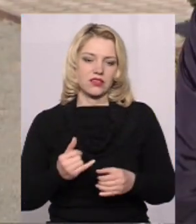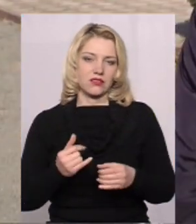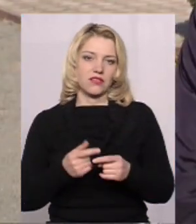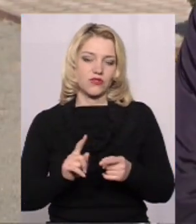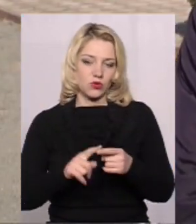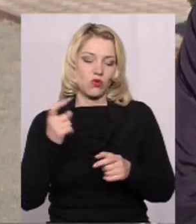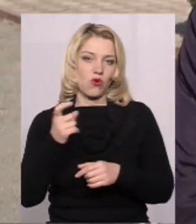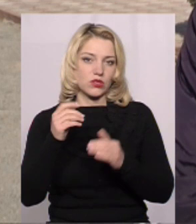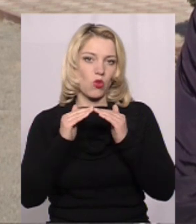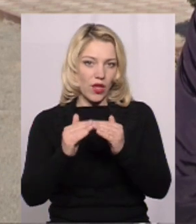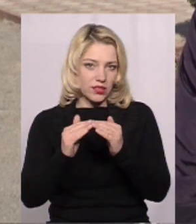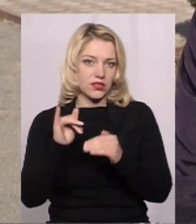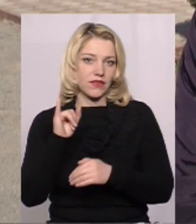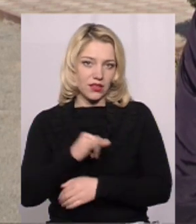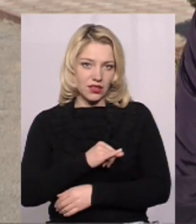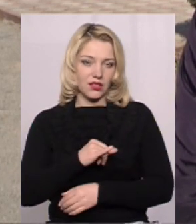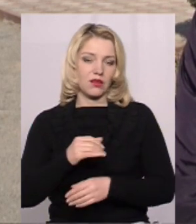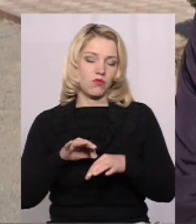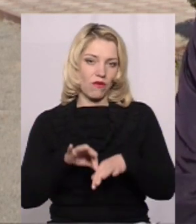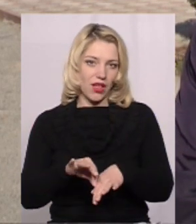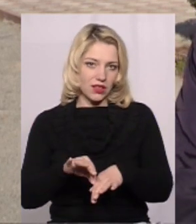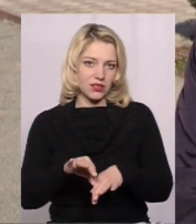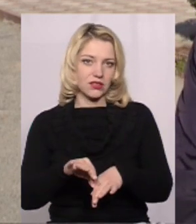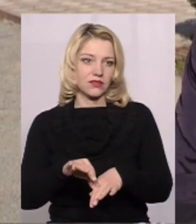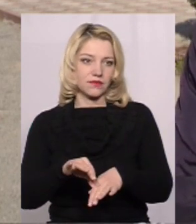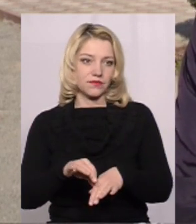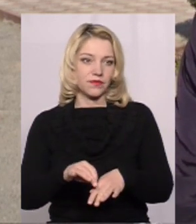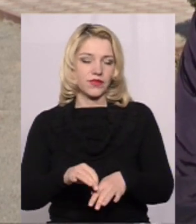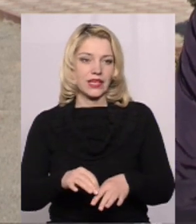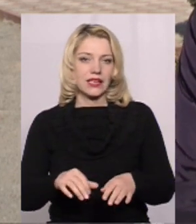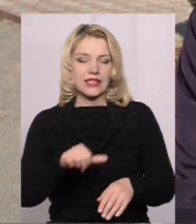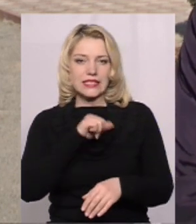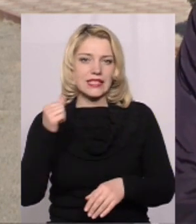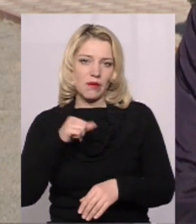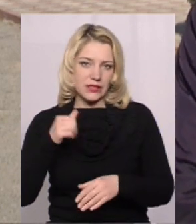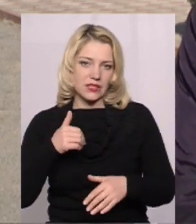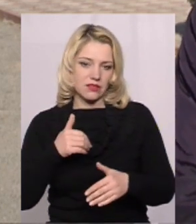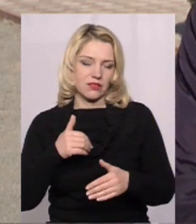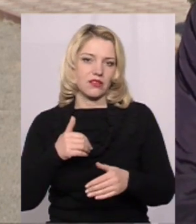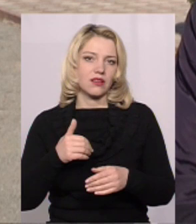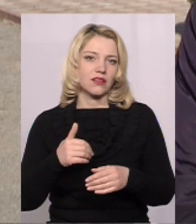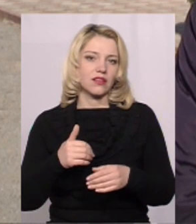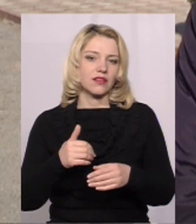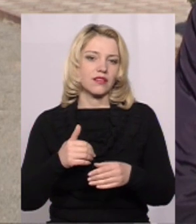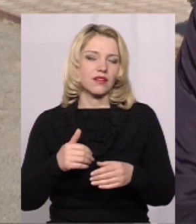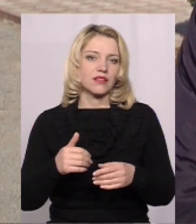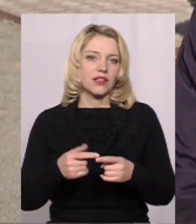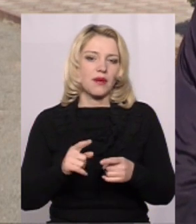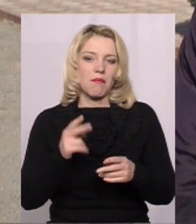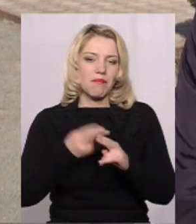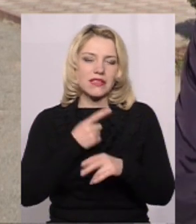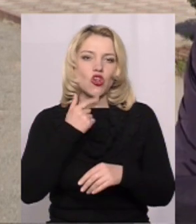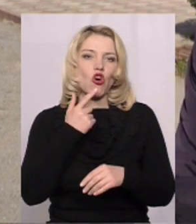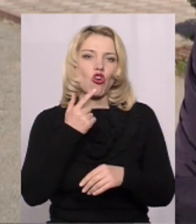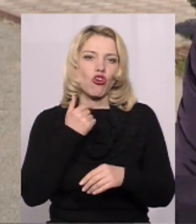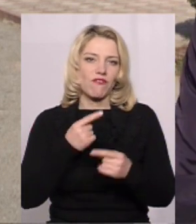Ми провели забій тварин безкровним методом, так як передбачено